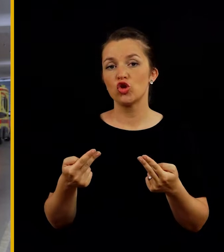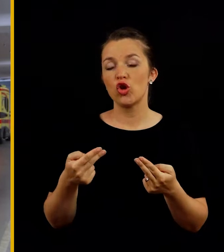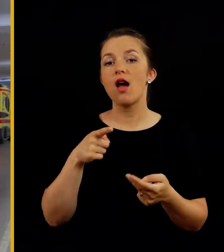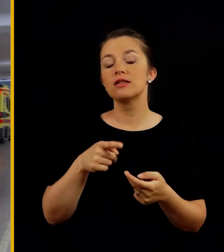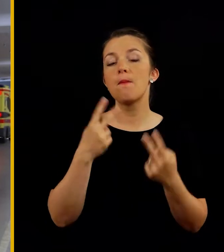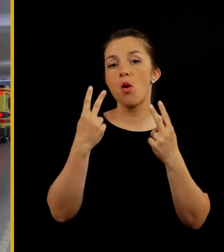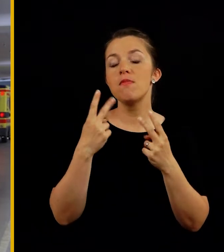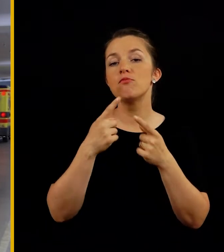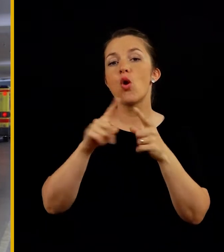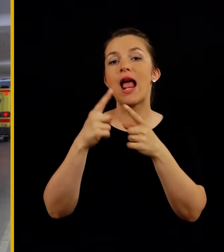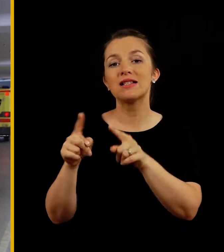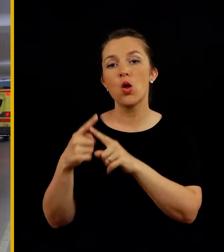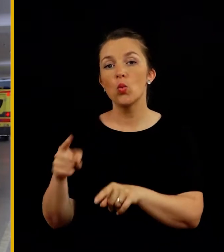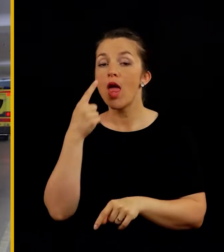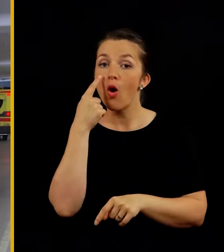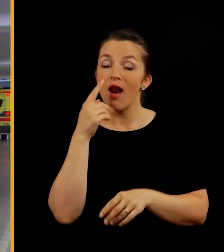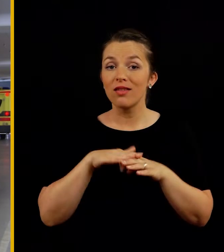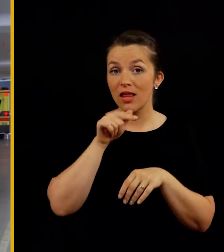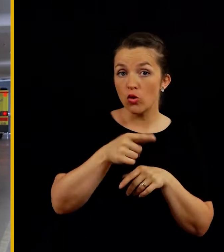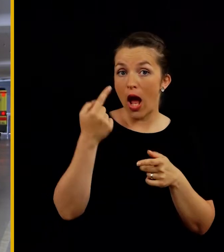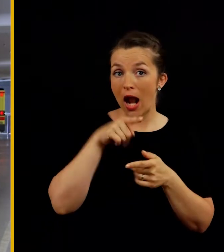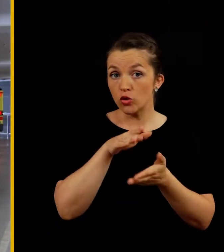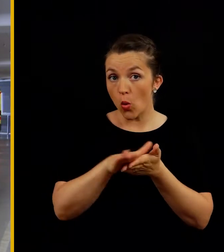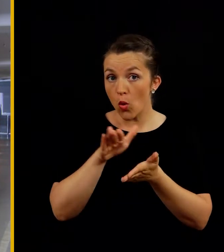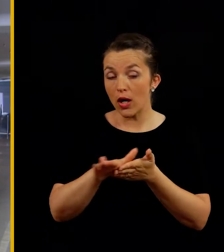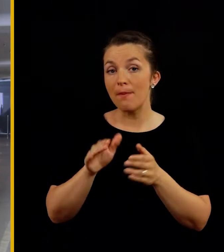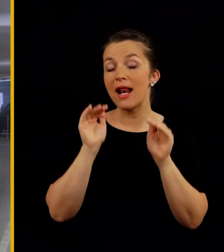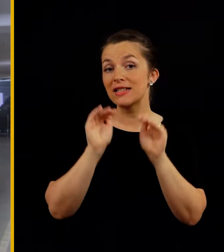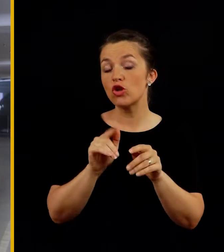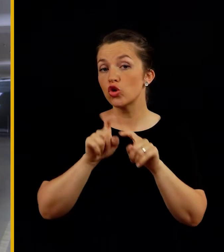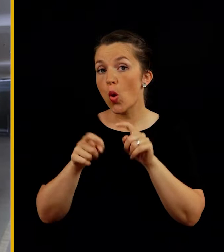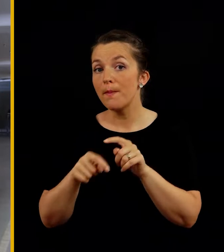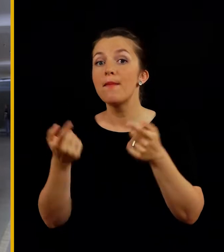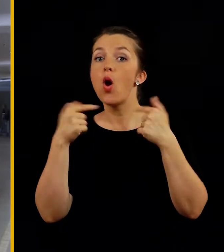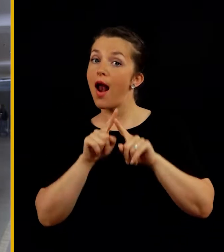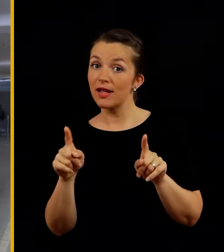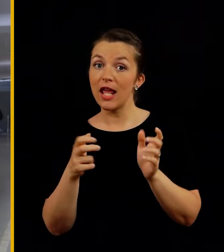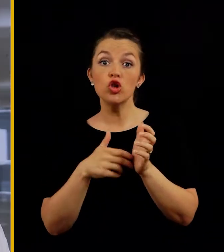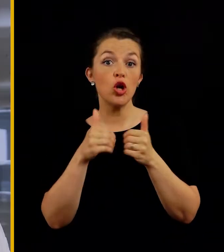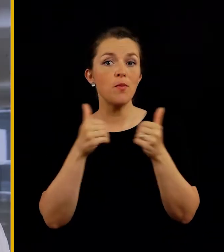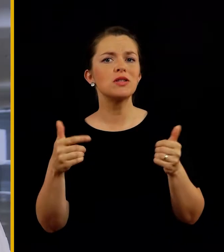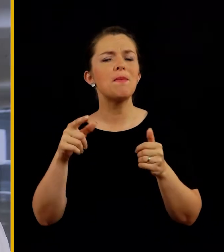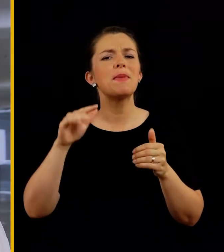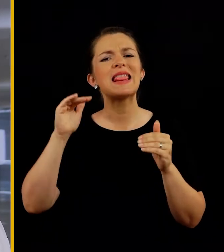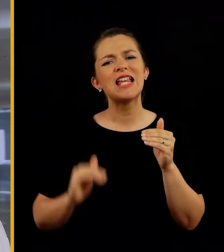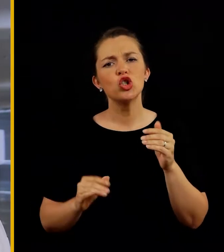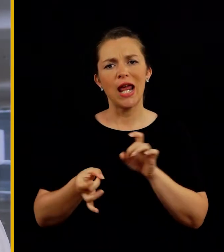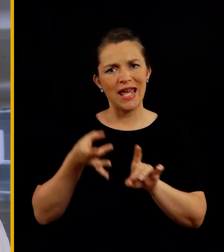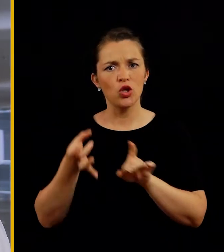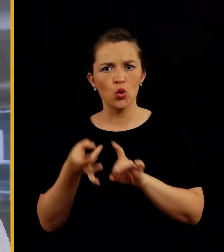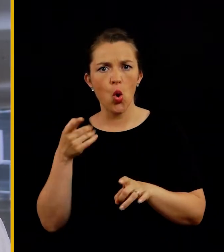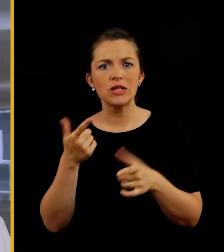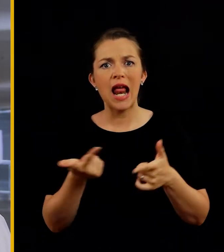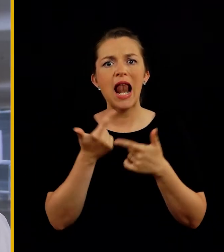srečah se pomembno razlikujejo, glede na to, ali so uporabljali zaščitno opremo ali ne. Zlasti pri nižjih